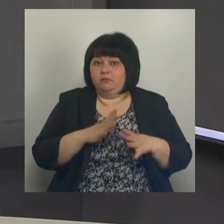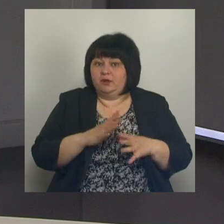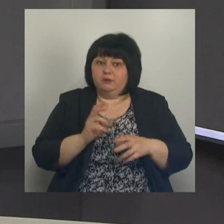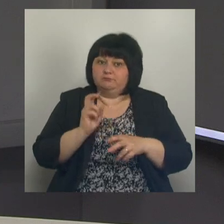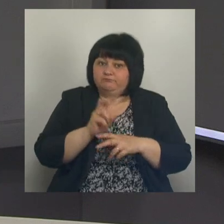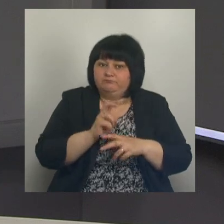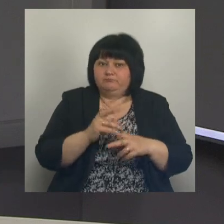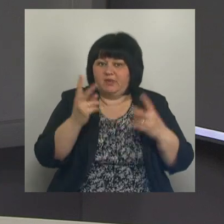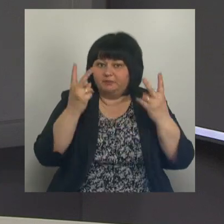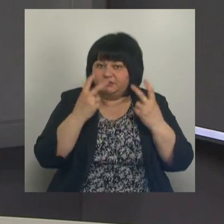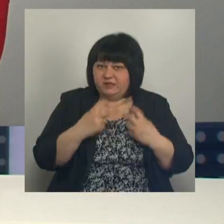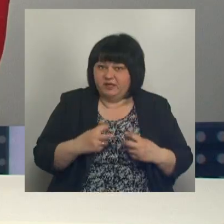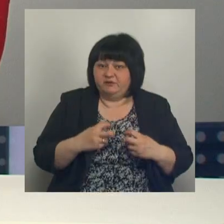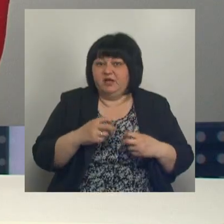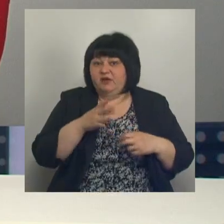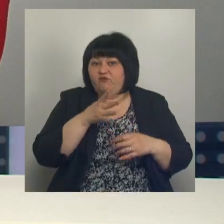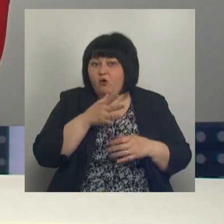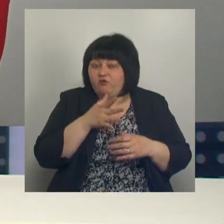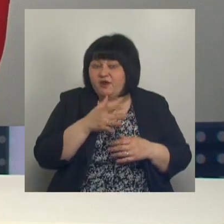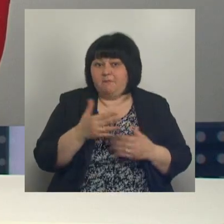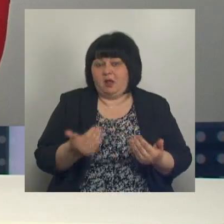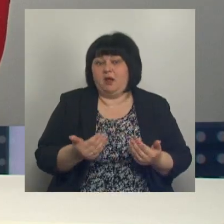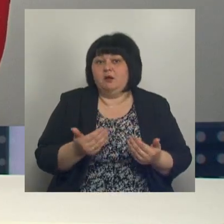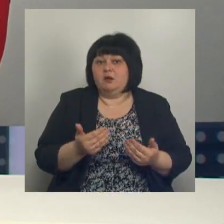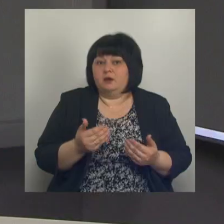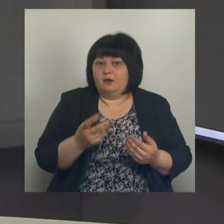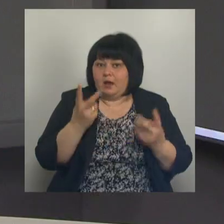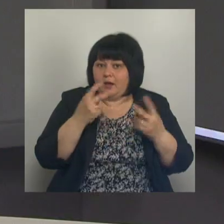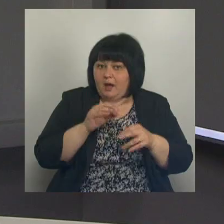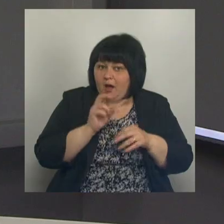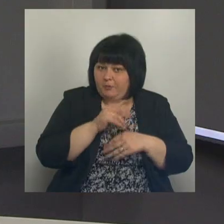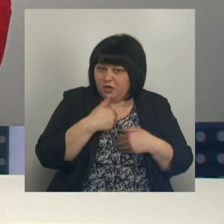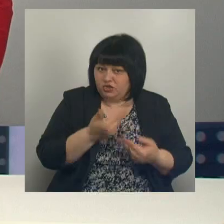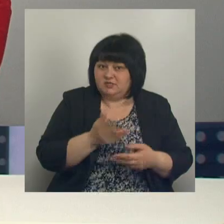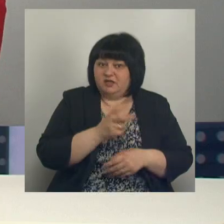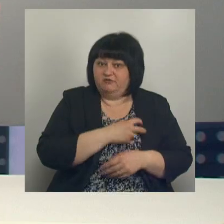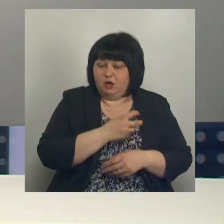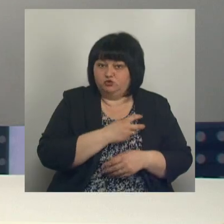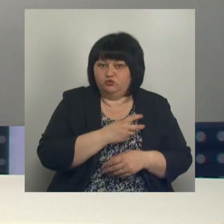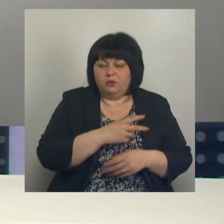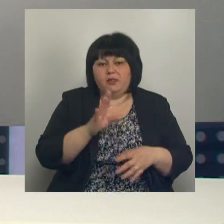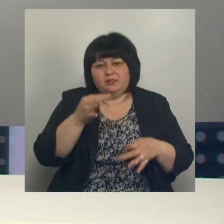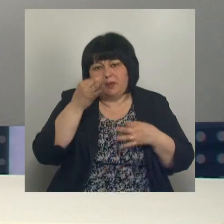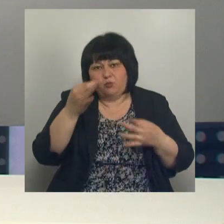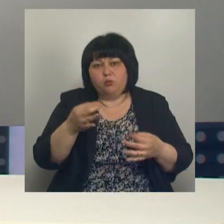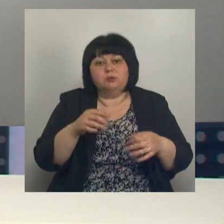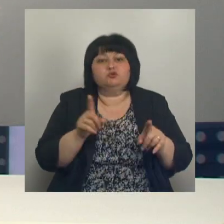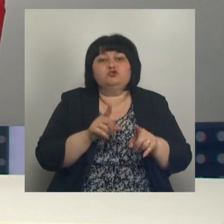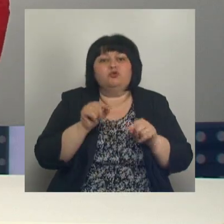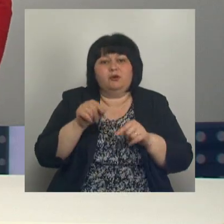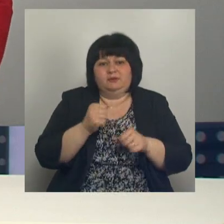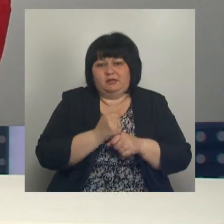комплексным обследованием и своевременно обращался к врачу. Давайте напомним, что же, какие процедуры